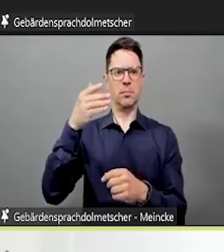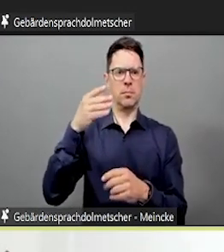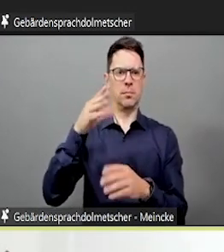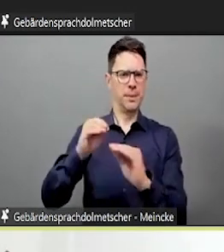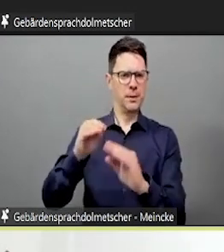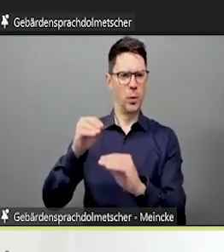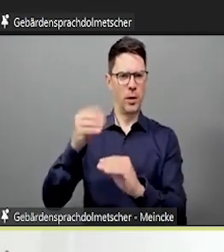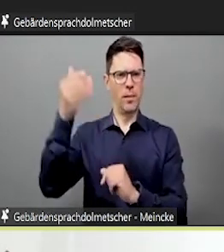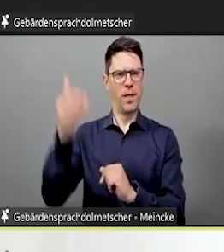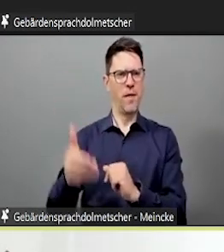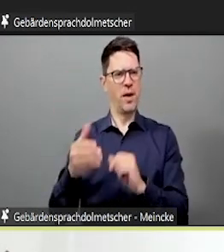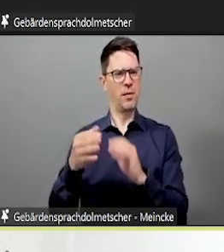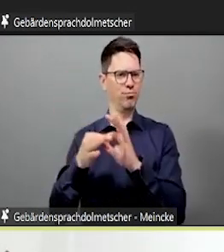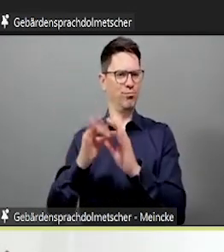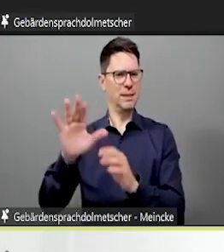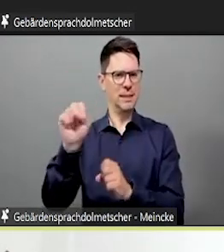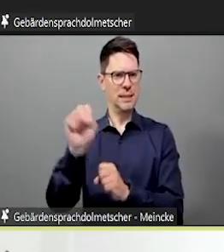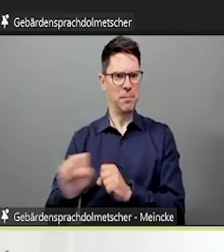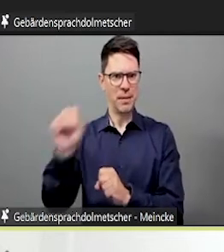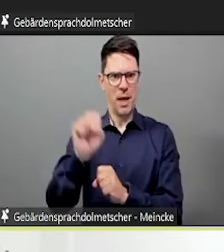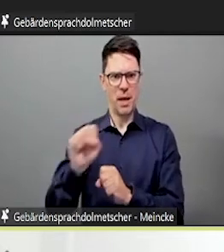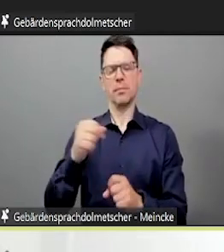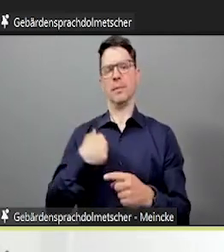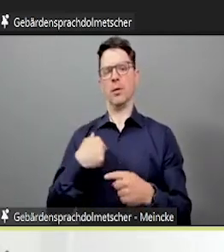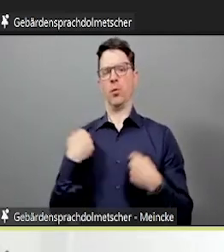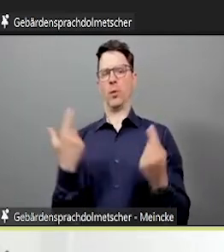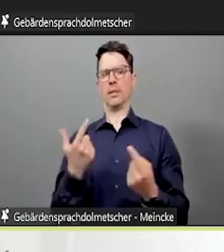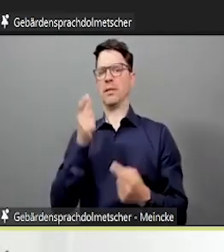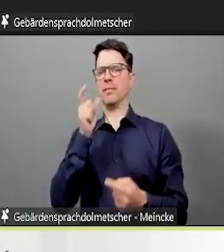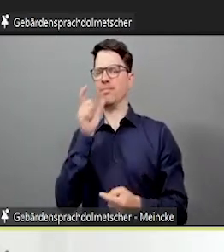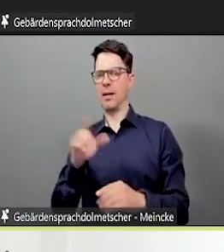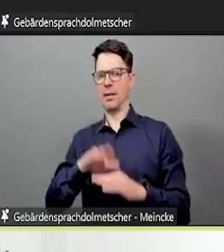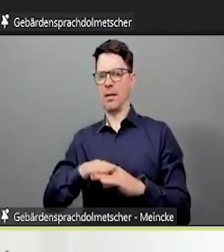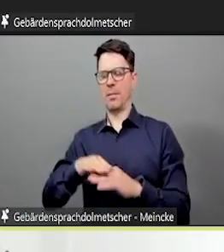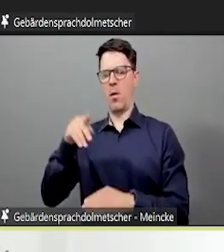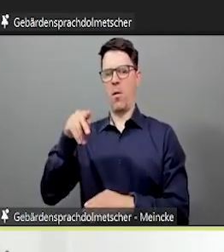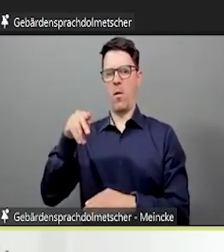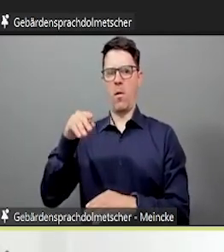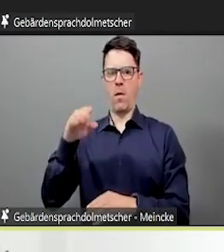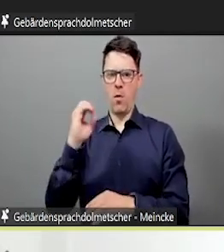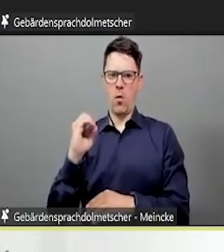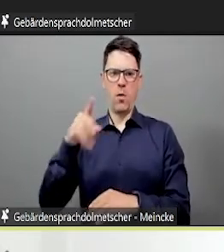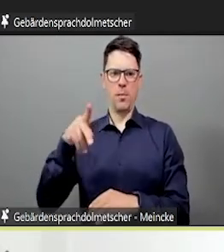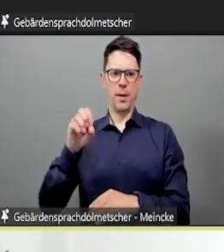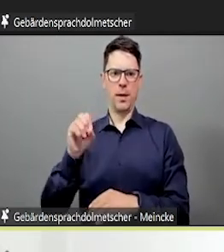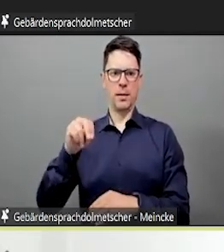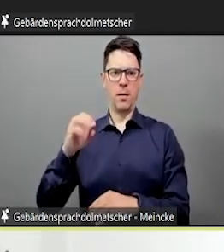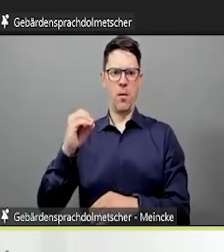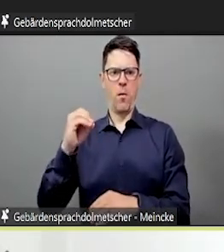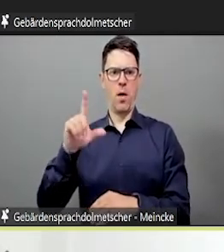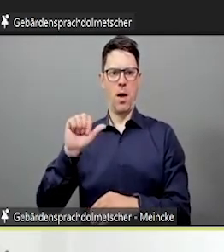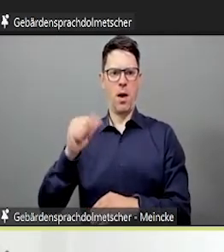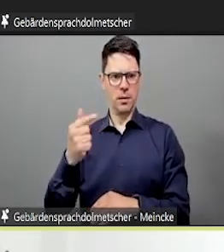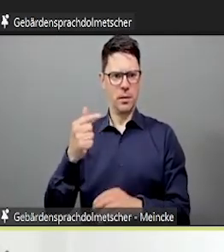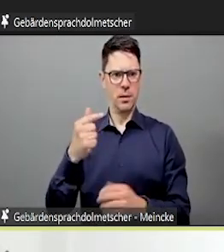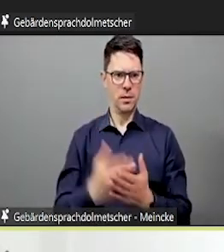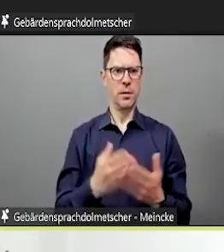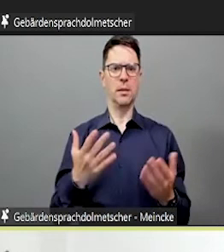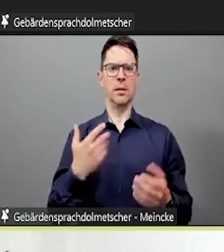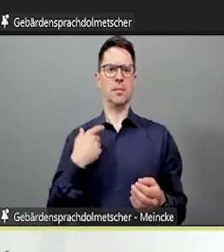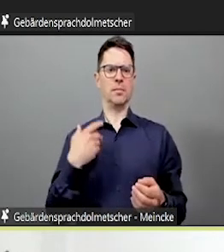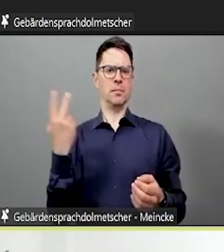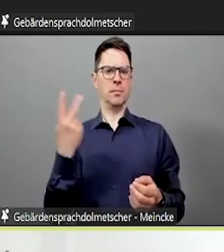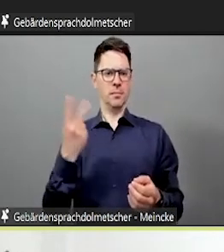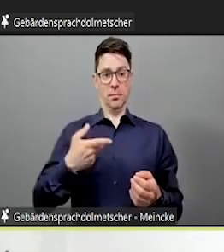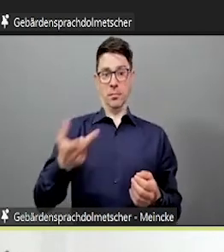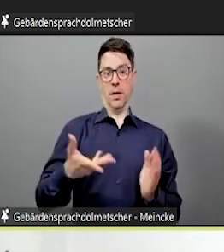das auch zu tun. Man kann dem Ganzen ein bisschen Struktur geben. Das kann so sein, dass Sie eine Art Steckbriefstruktur vorgeben,